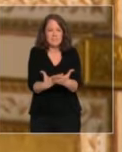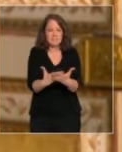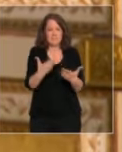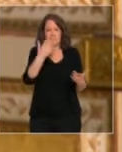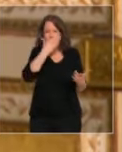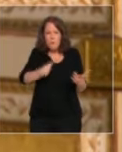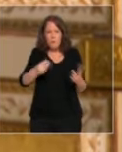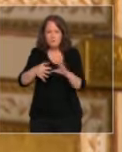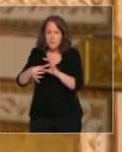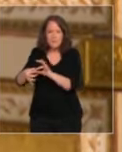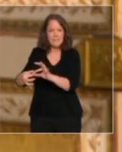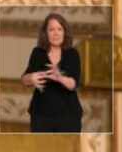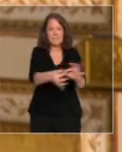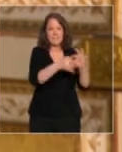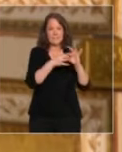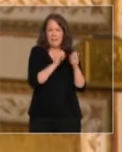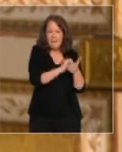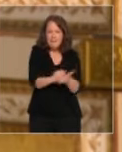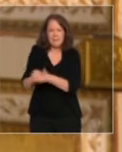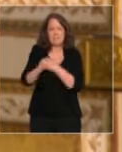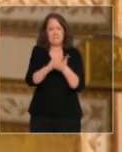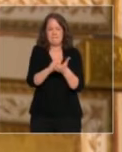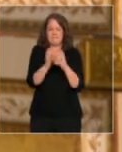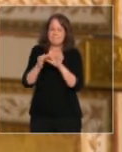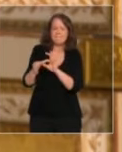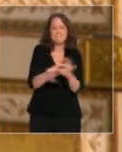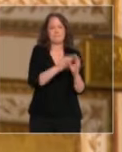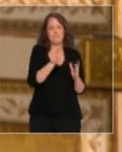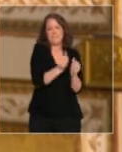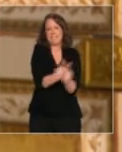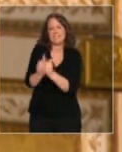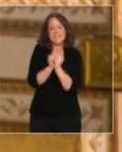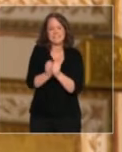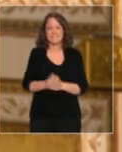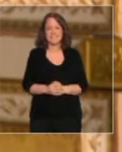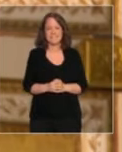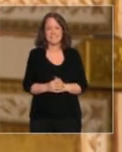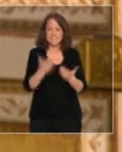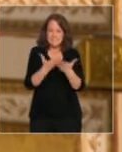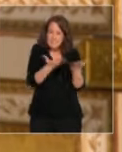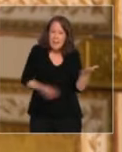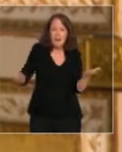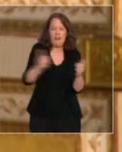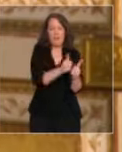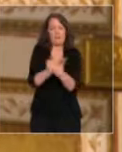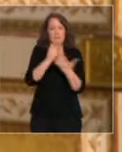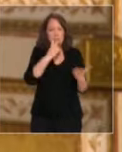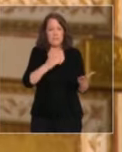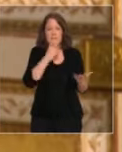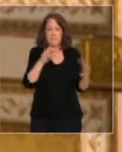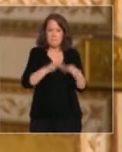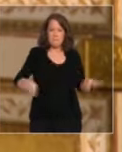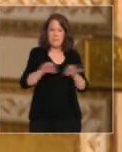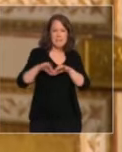solidaires, fraternels, unis, concitoyens d'un pays qui fait face, concitoyens